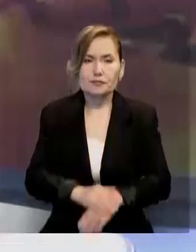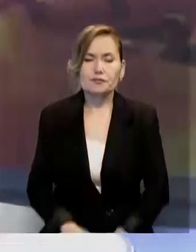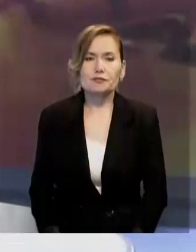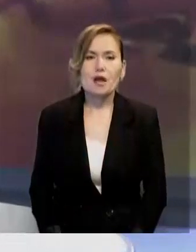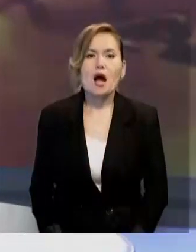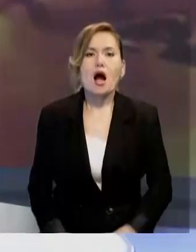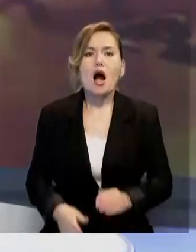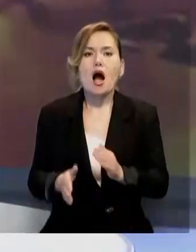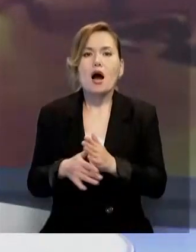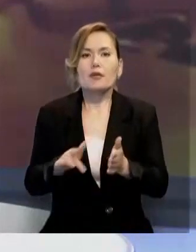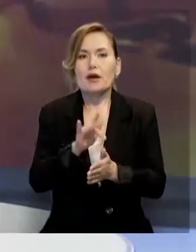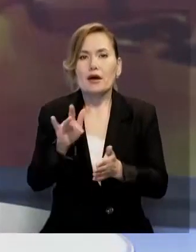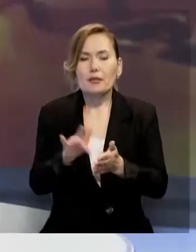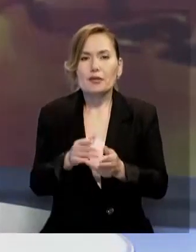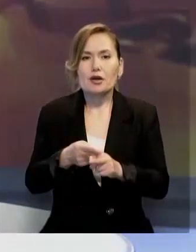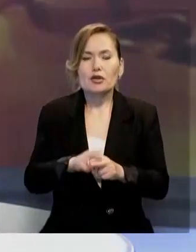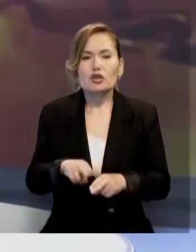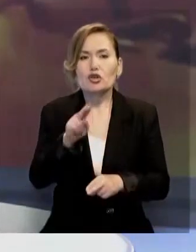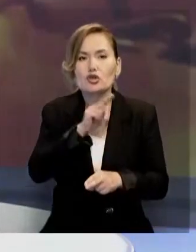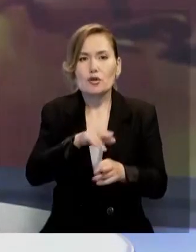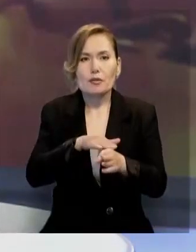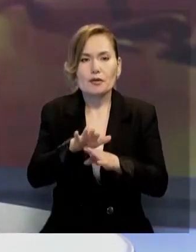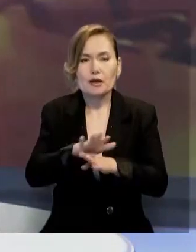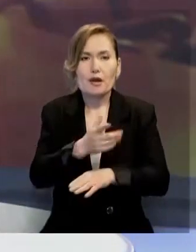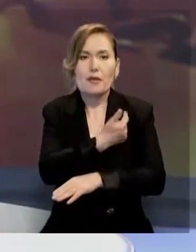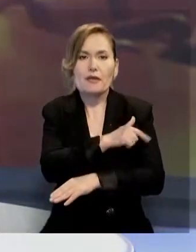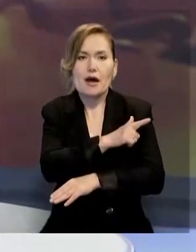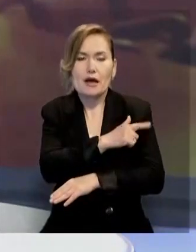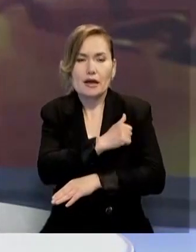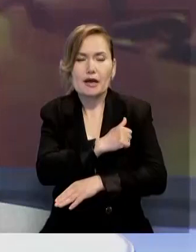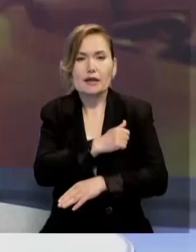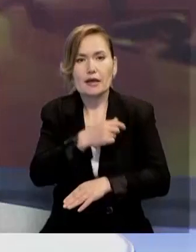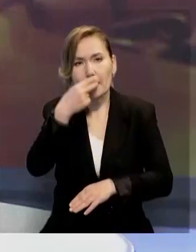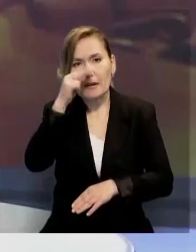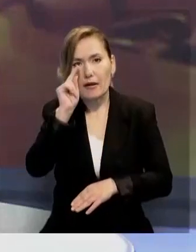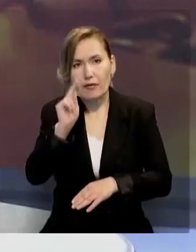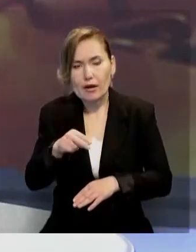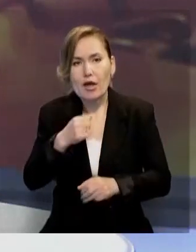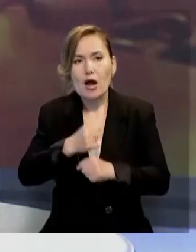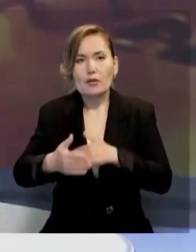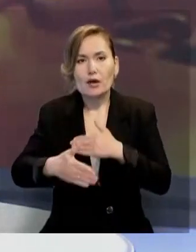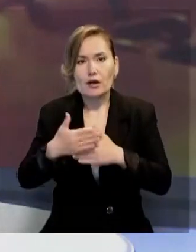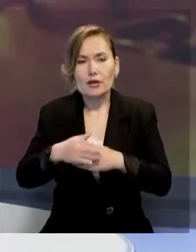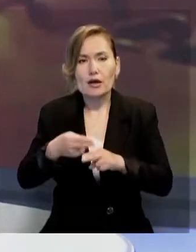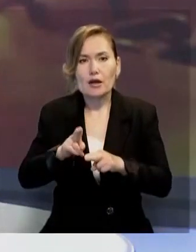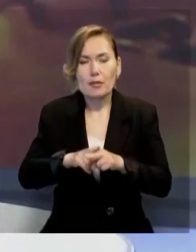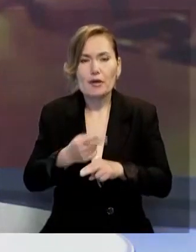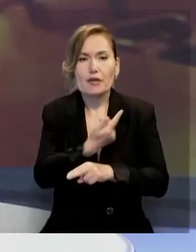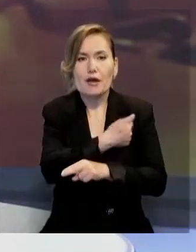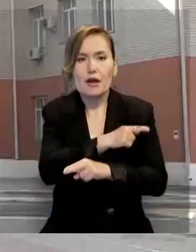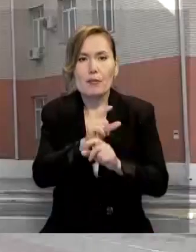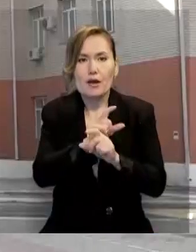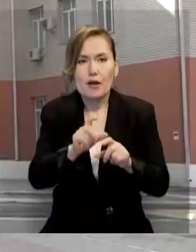Атырауда қасібей міндеттерін дұрыс атқармаған дәргерлерге сот жаза кесті. Құрман ғазаудандық сационарының